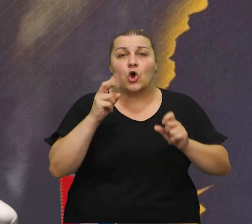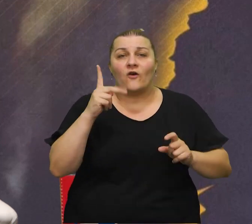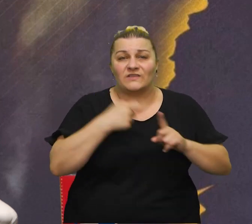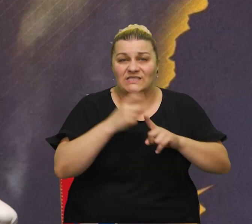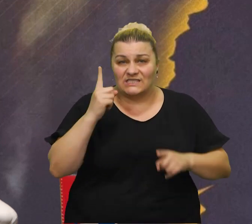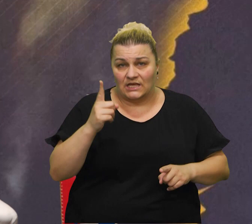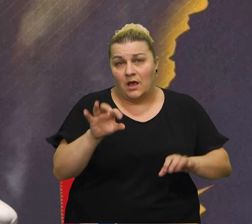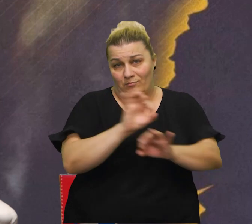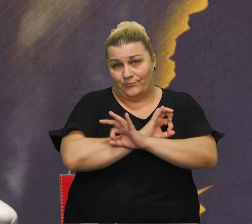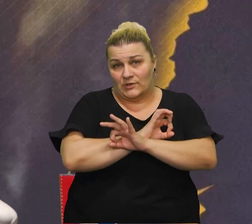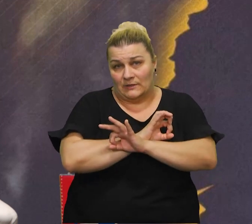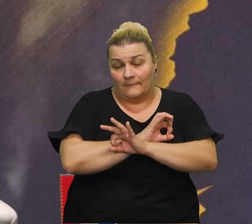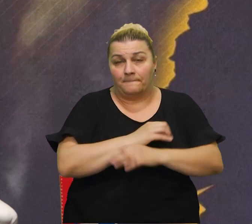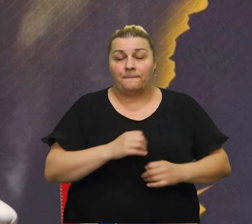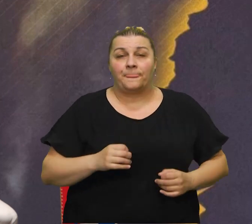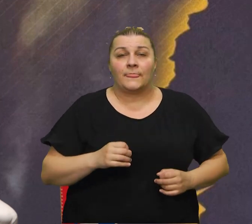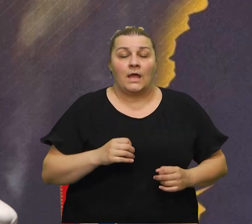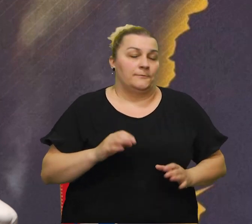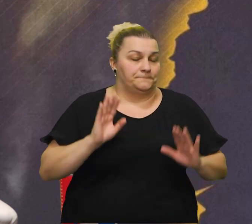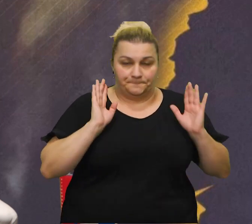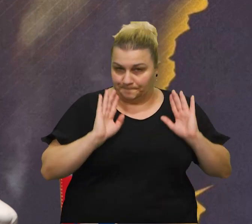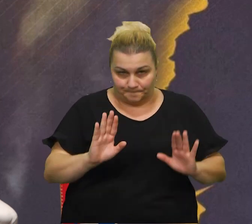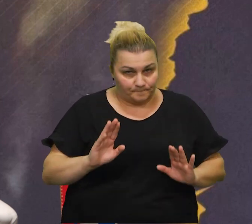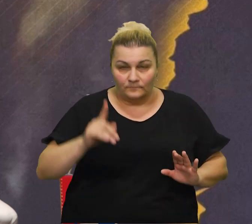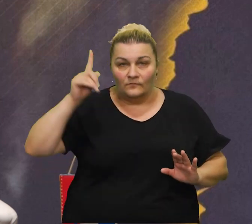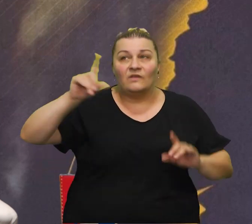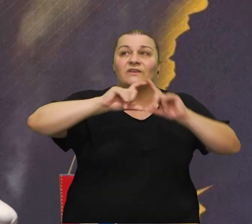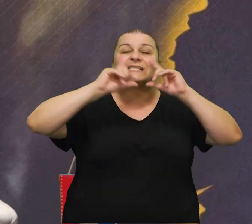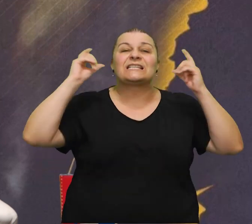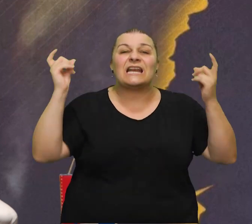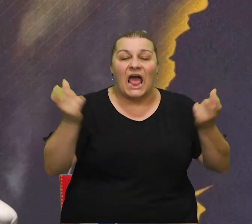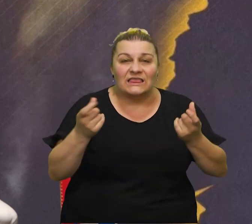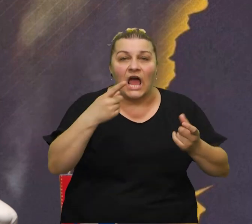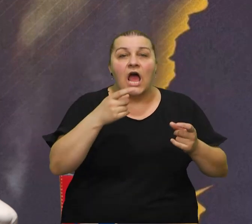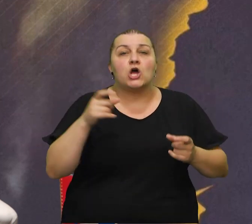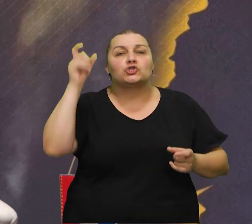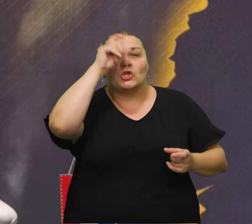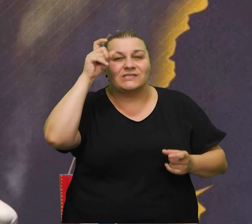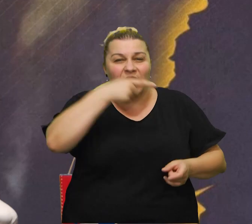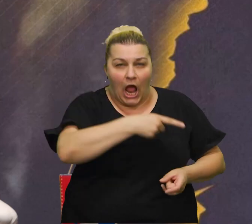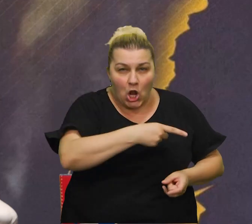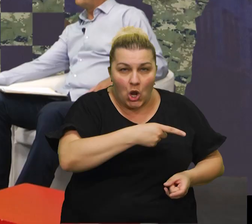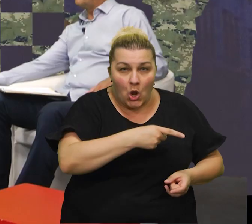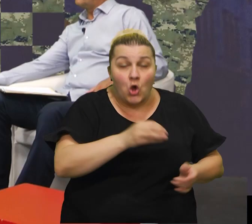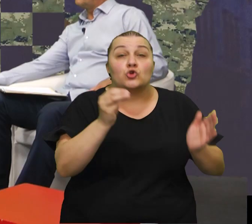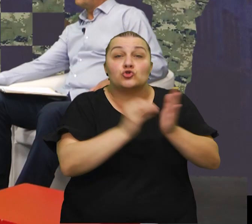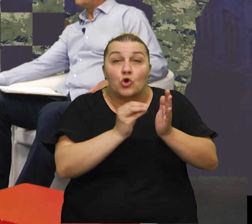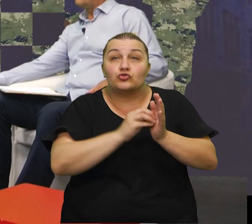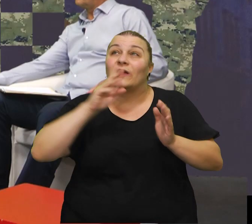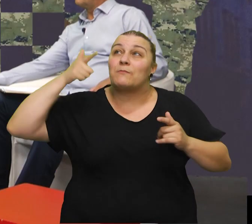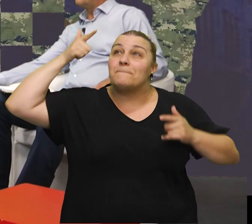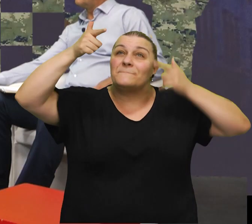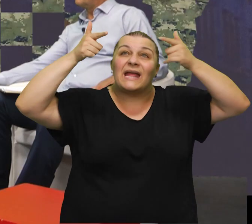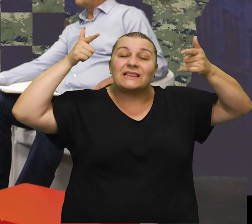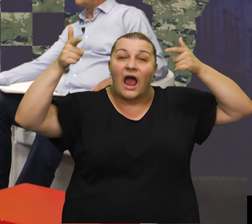Moj, znači, vrbatović, imate na zgrade socijalnoga, imate još metaka koji su ispucani iz te tamo